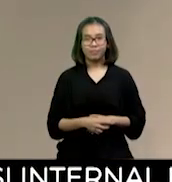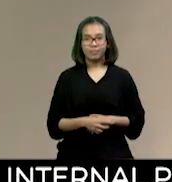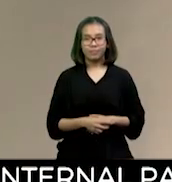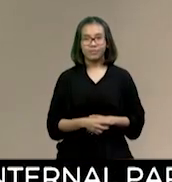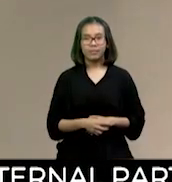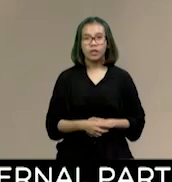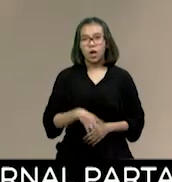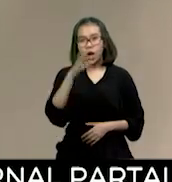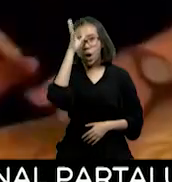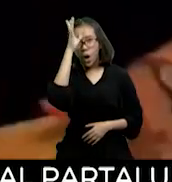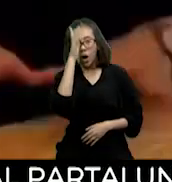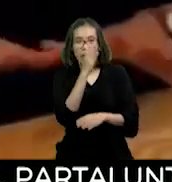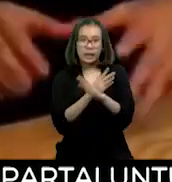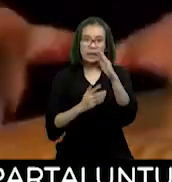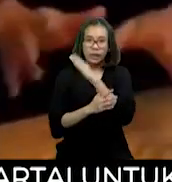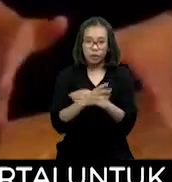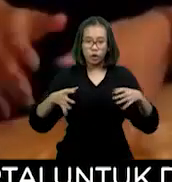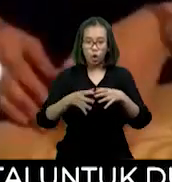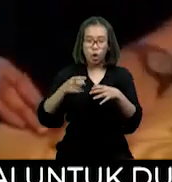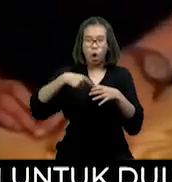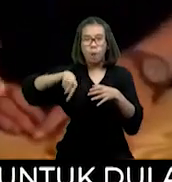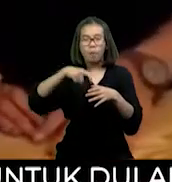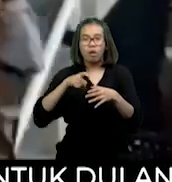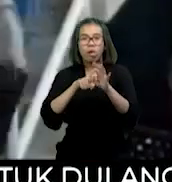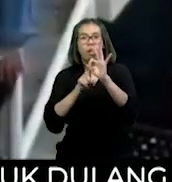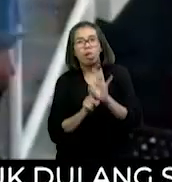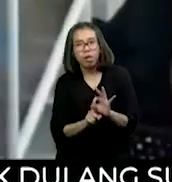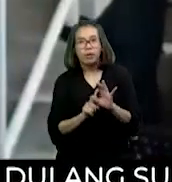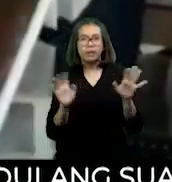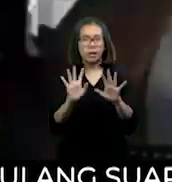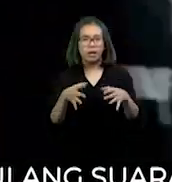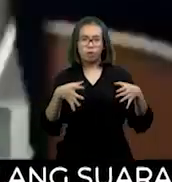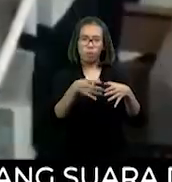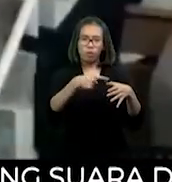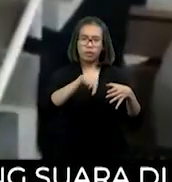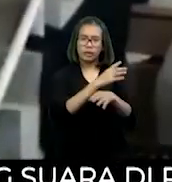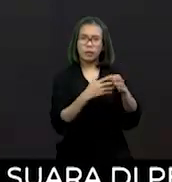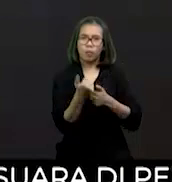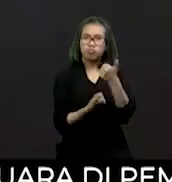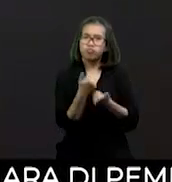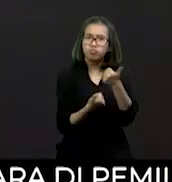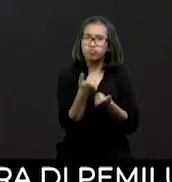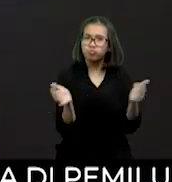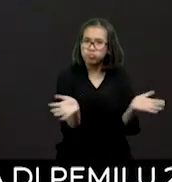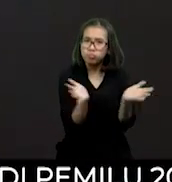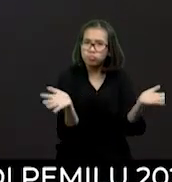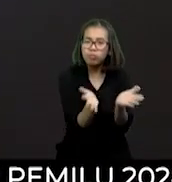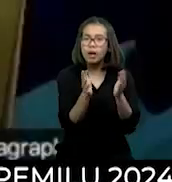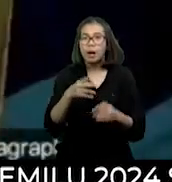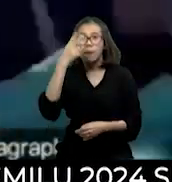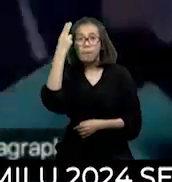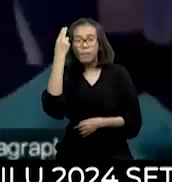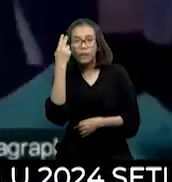Penyandang disabilitas bukan kelompok yang bergantung, tapi kelompok yang produktif. Sehingga pemerintah Indonesia mendorong isu